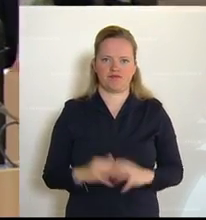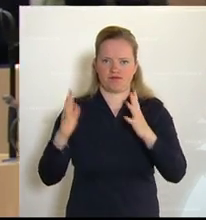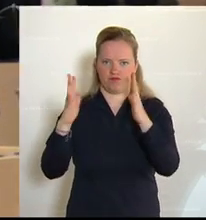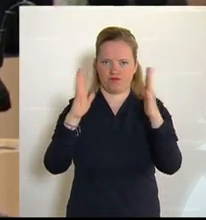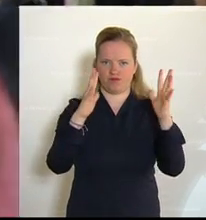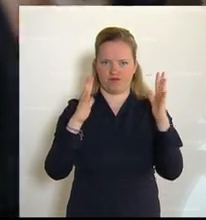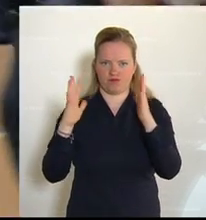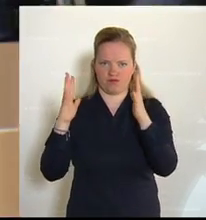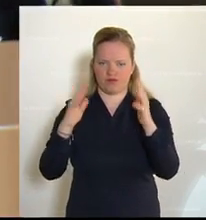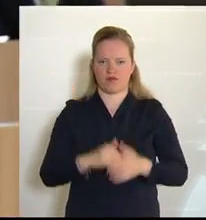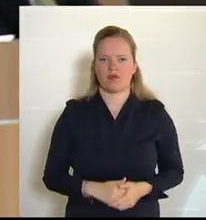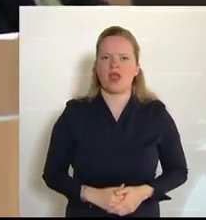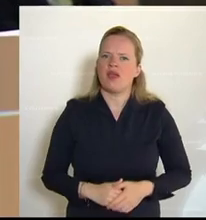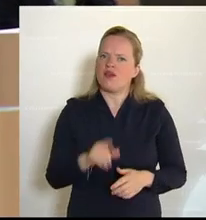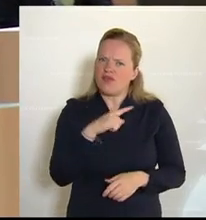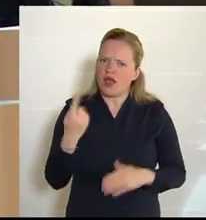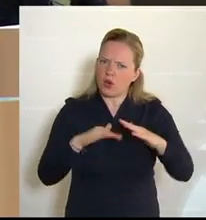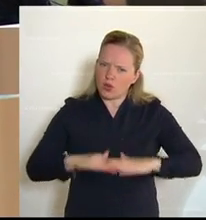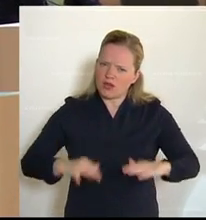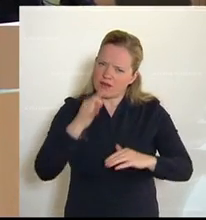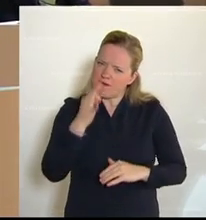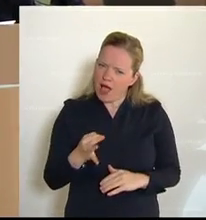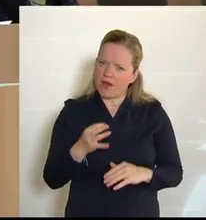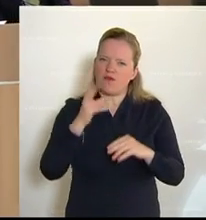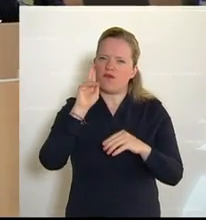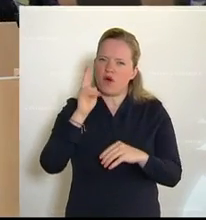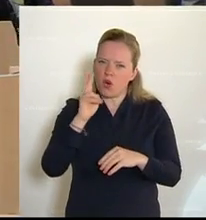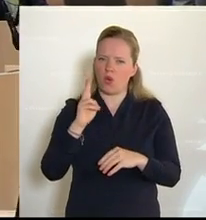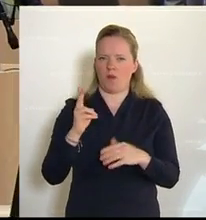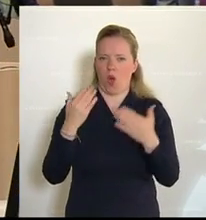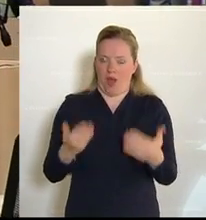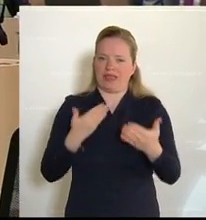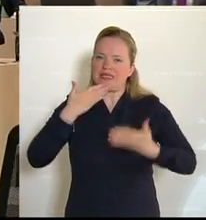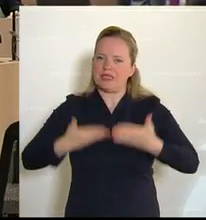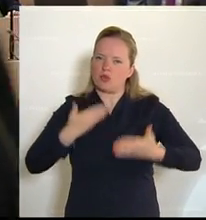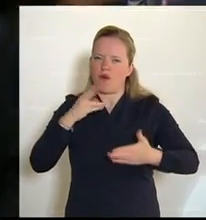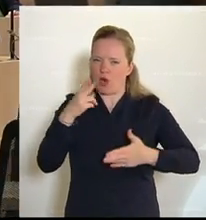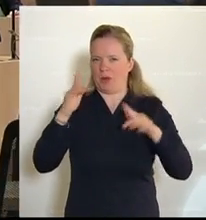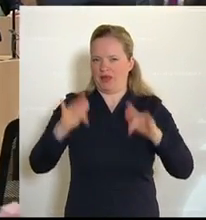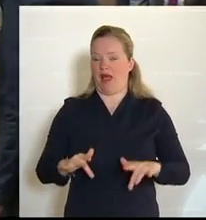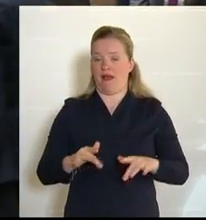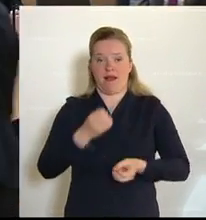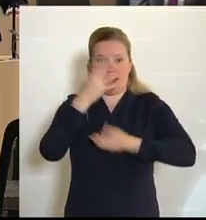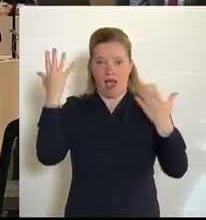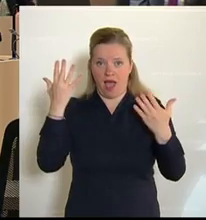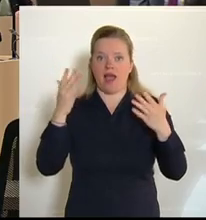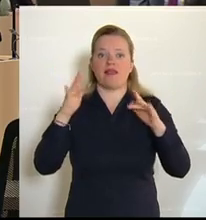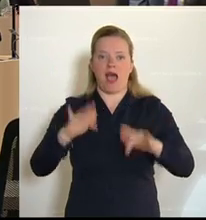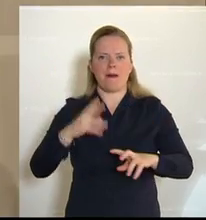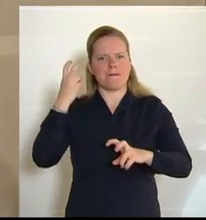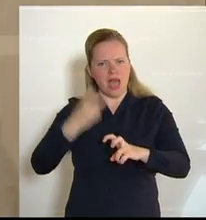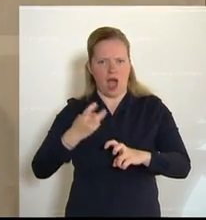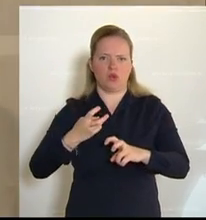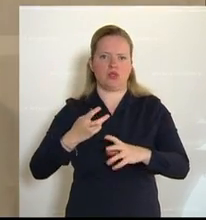Wo wir grundsätzlich bei der Frage sind, warum wir überhaupt diese heutige Sitzung haben, natürlich ist es notwendig, weil wir Beharrungsbeschlüsse fassen,